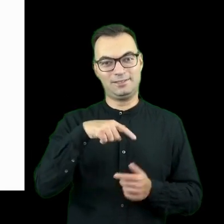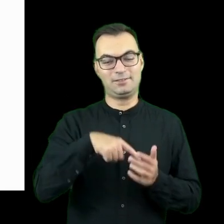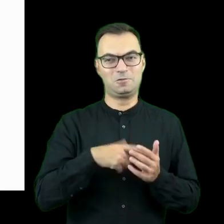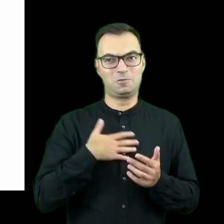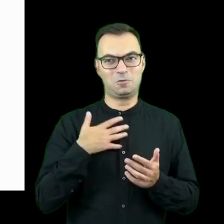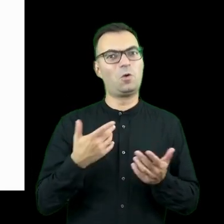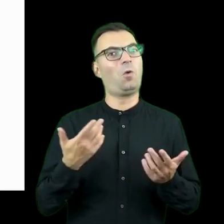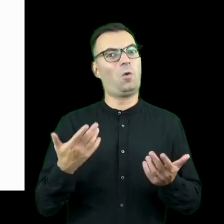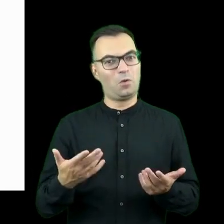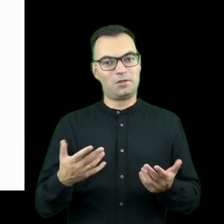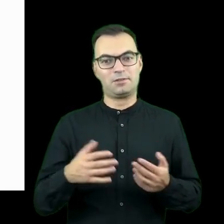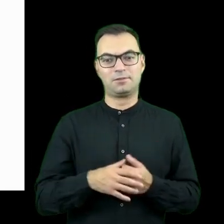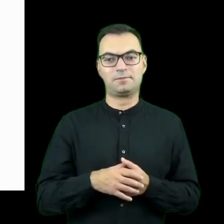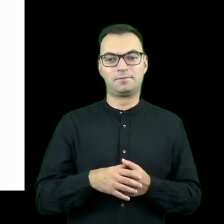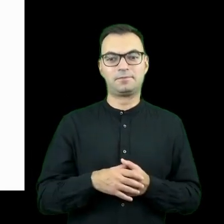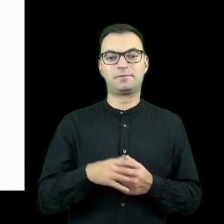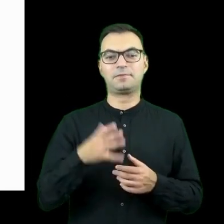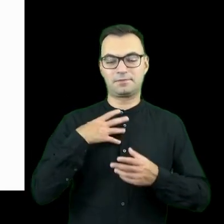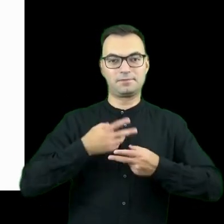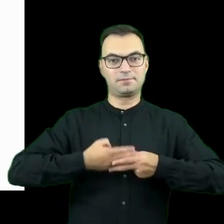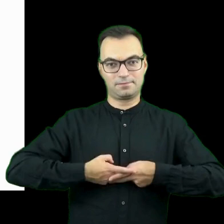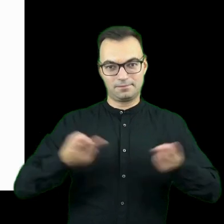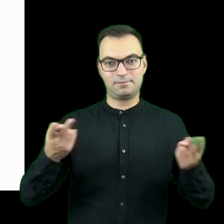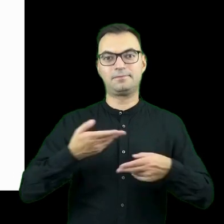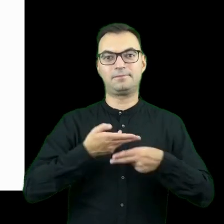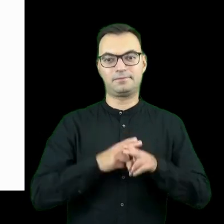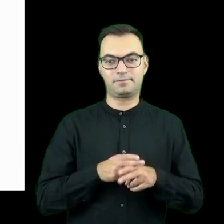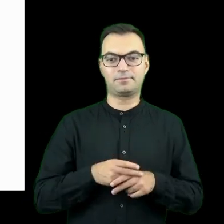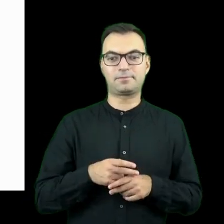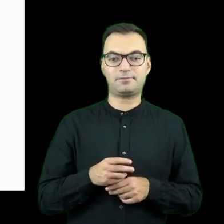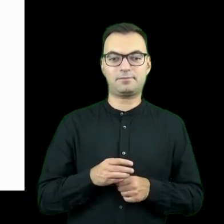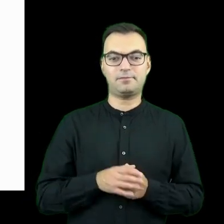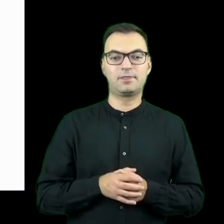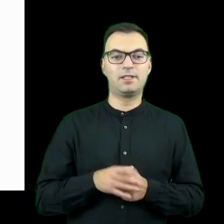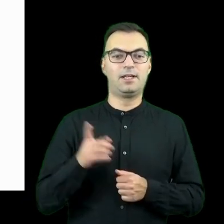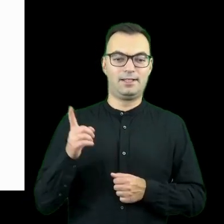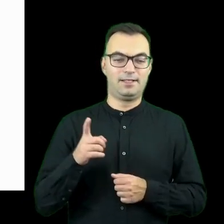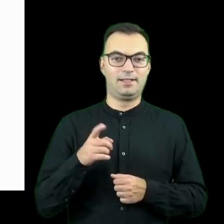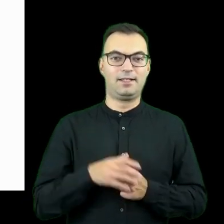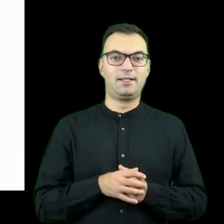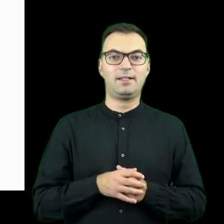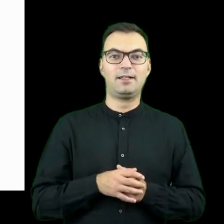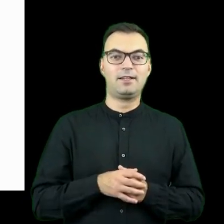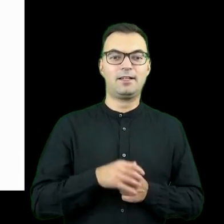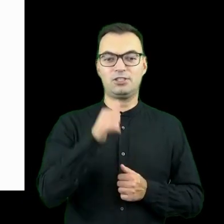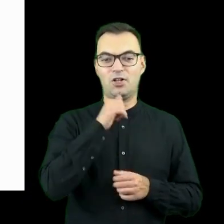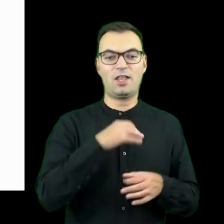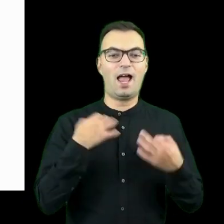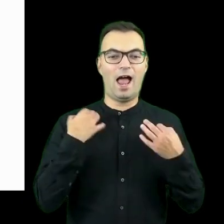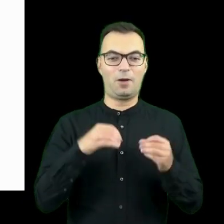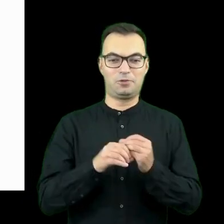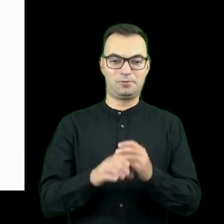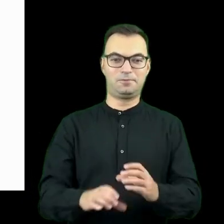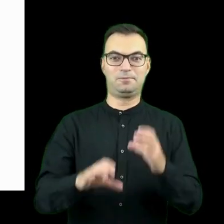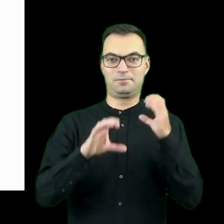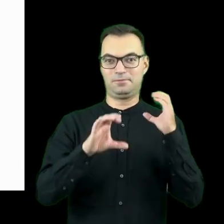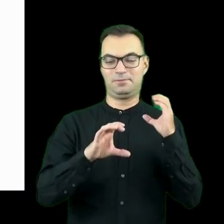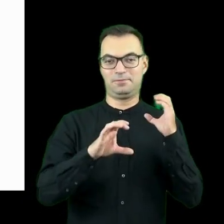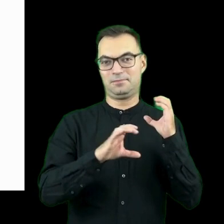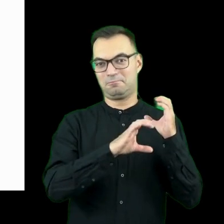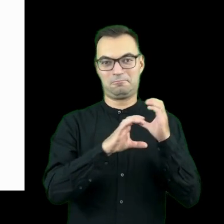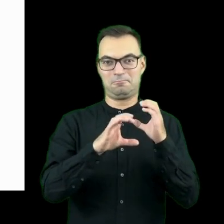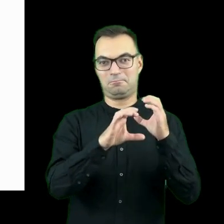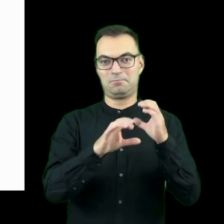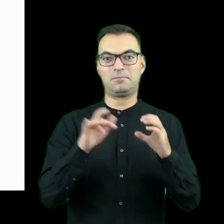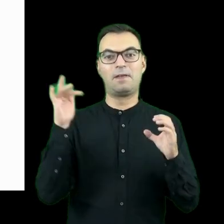uznali, że skorzystając z takiej metody dzielenia się tym stworzyli arbus mobilny uniwersalny, czyli ten zielony samochód, który